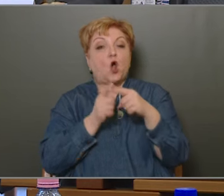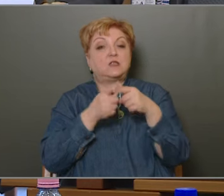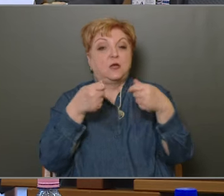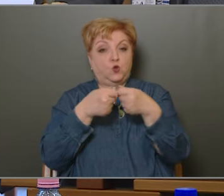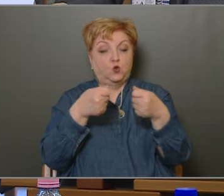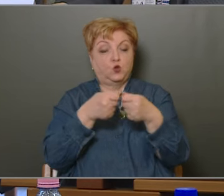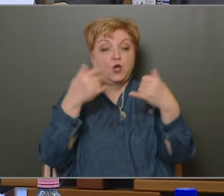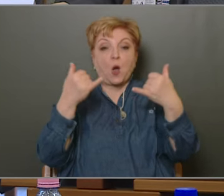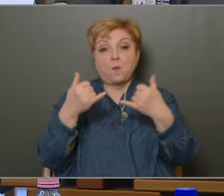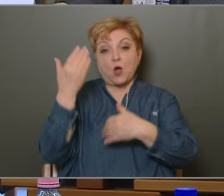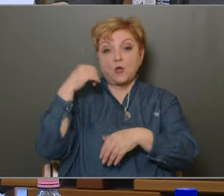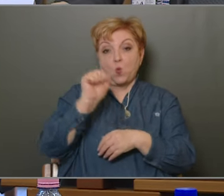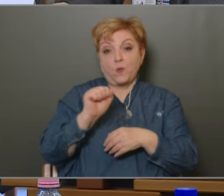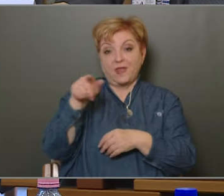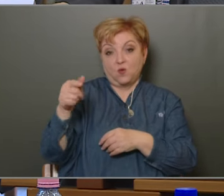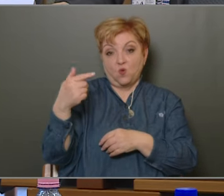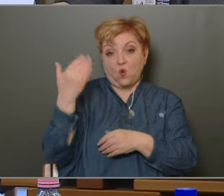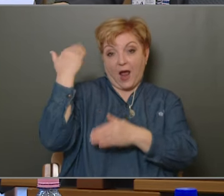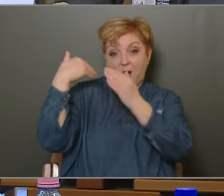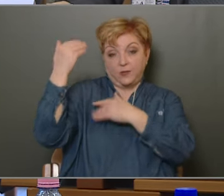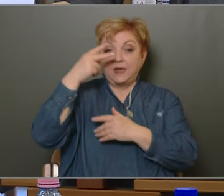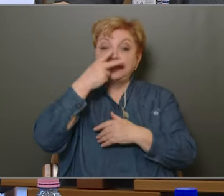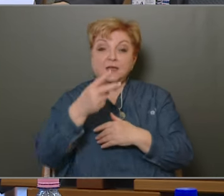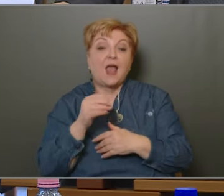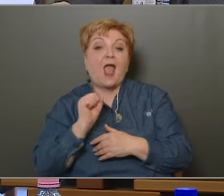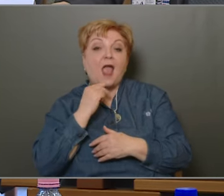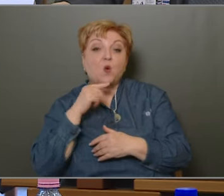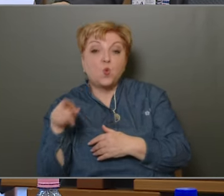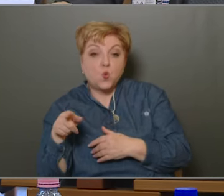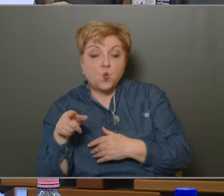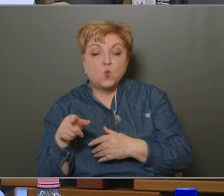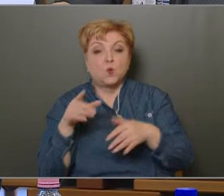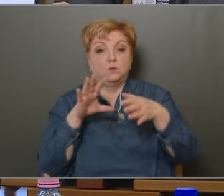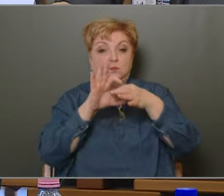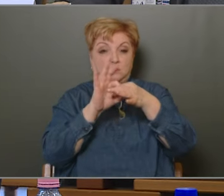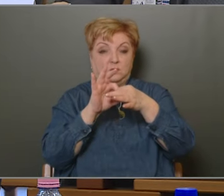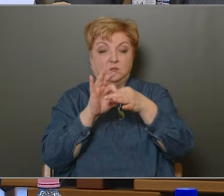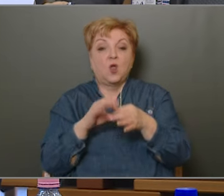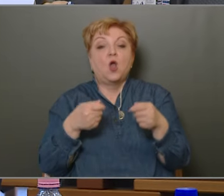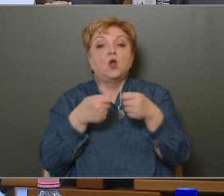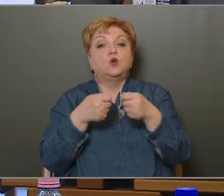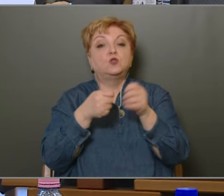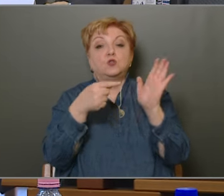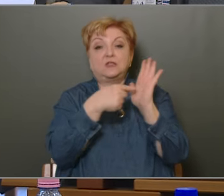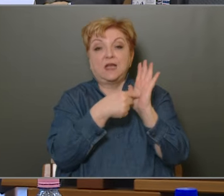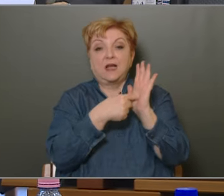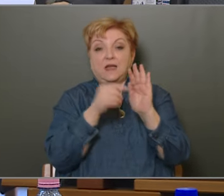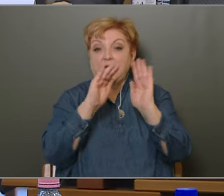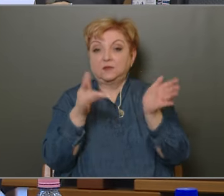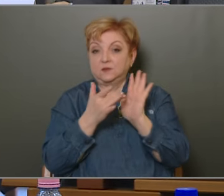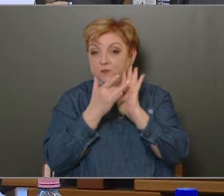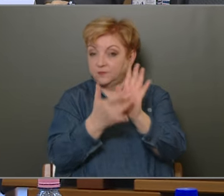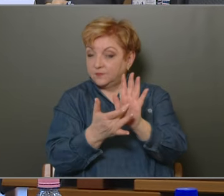Európai Unió előzményének tekinthető. Az EU a kontinens népeinek összefogását, közös célját testesíti meg.